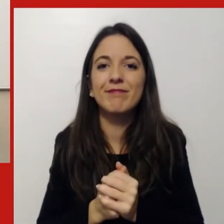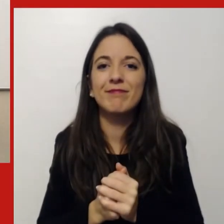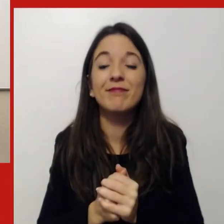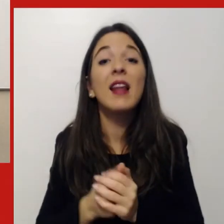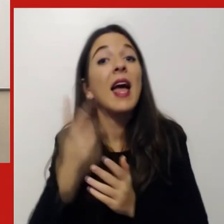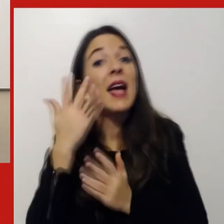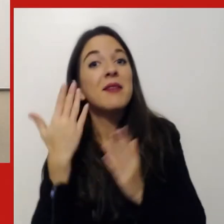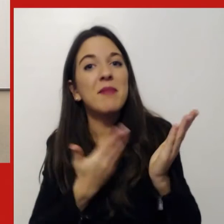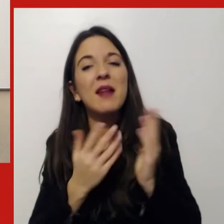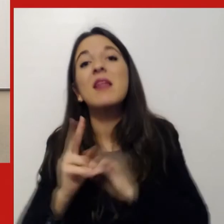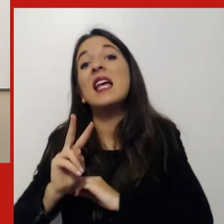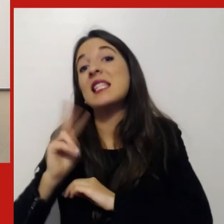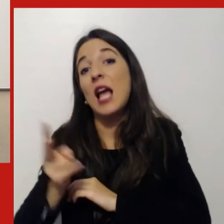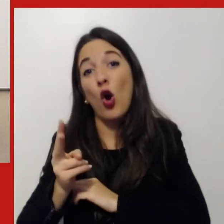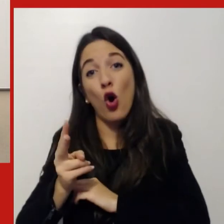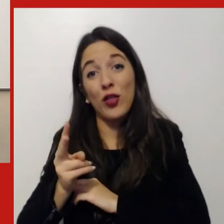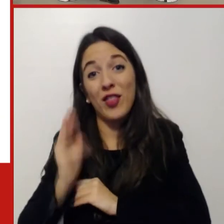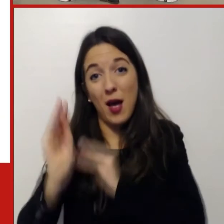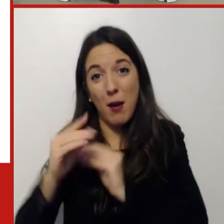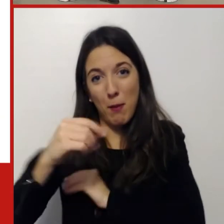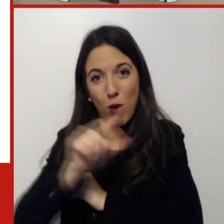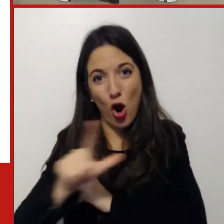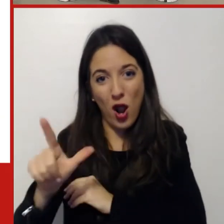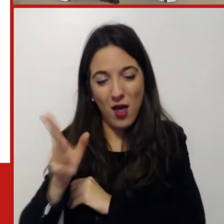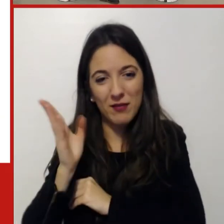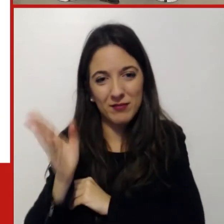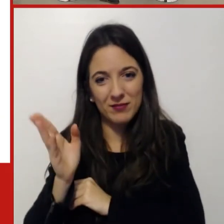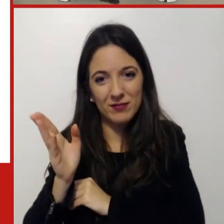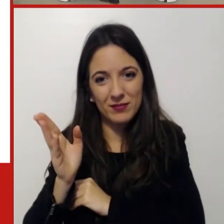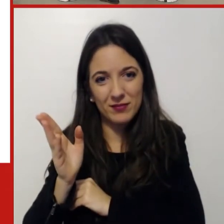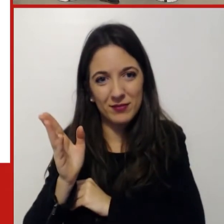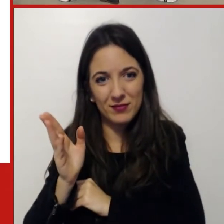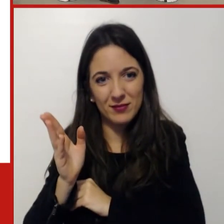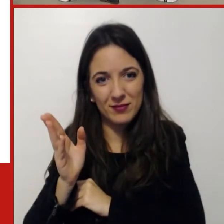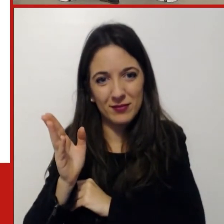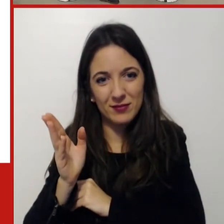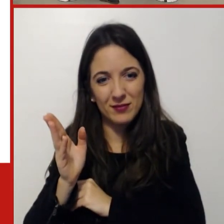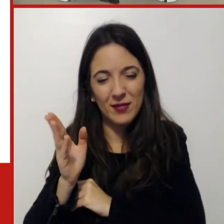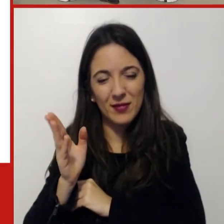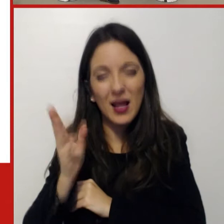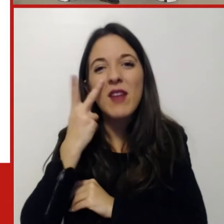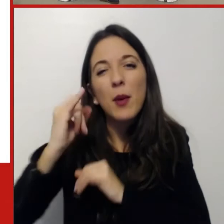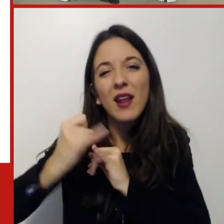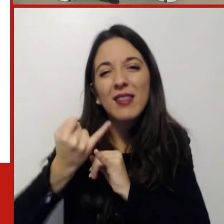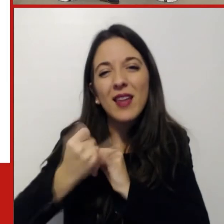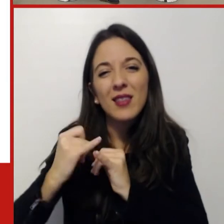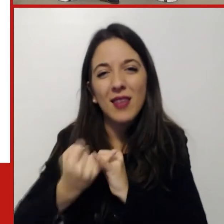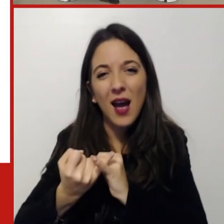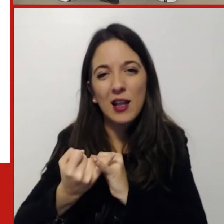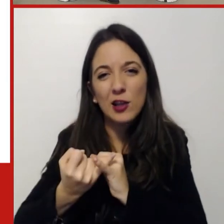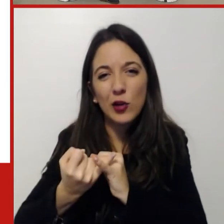primo è stato un po' più un sino, forse con qualche difficoltà, qui andiamo nello specifico a capire in quali ambiti c'è stato appunto,